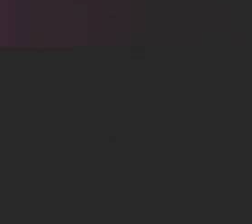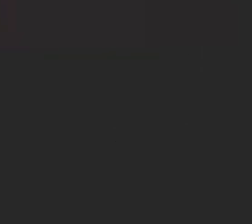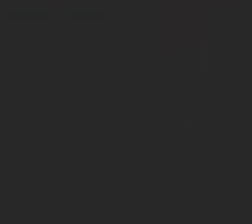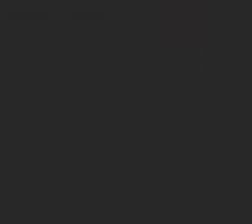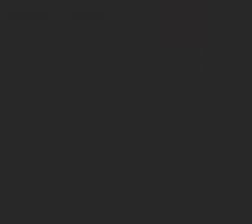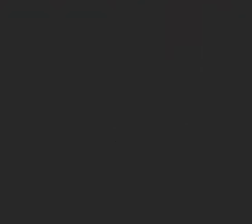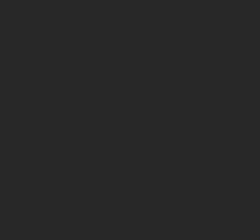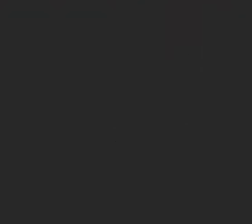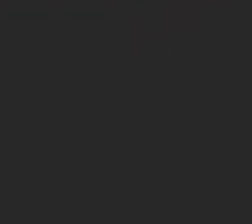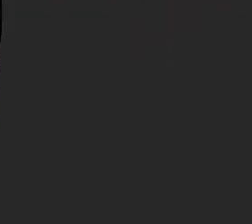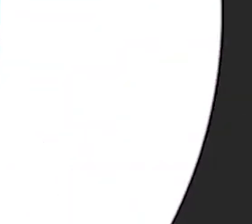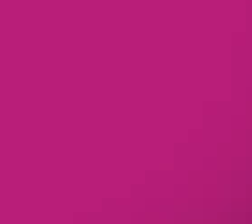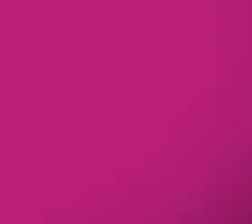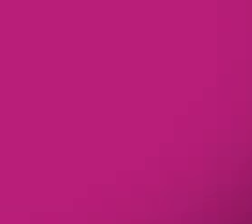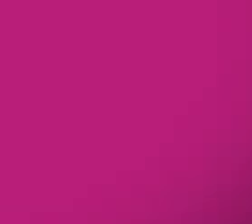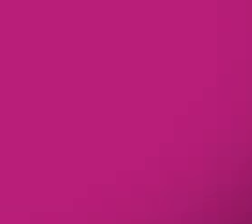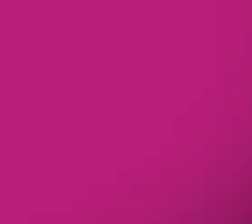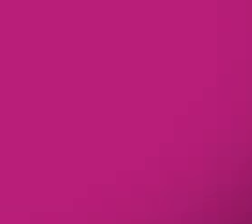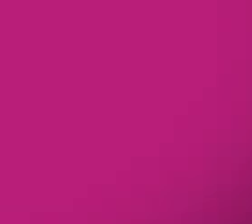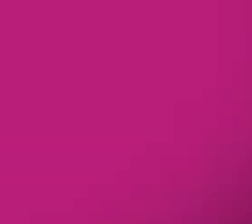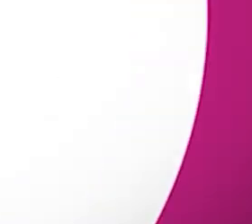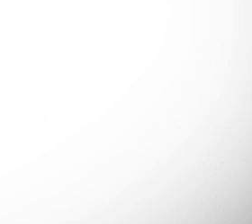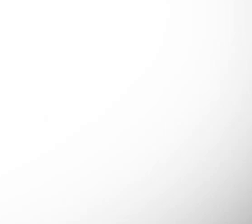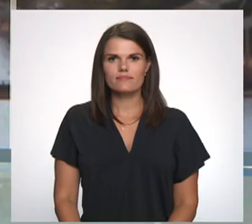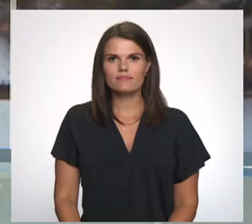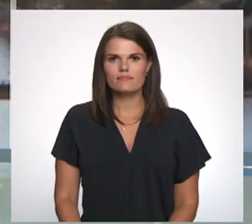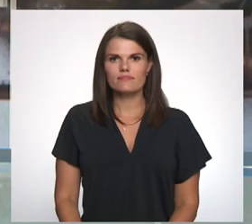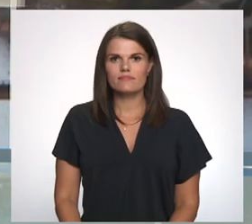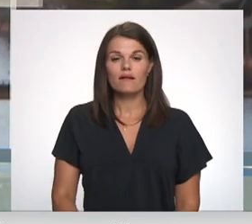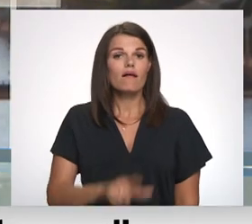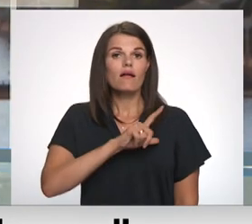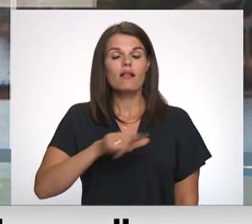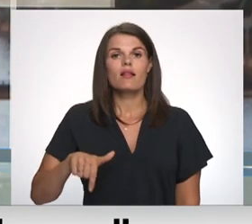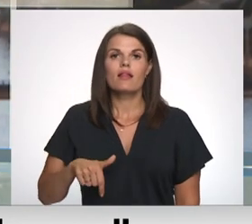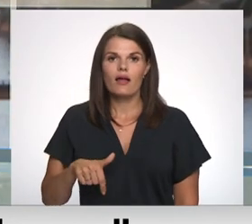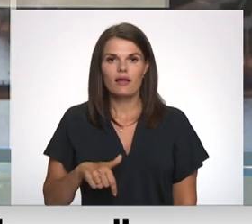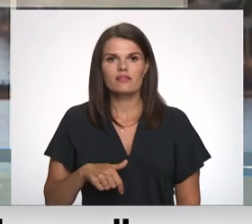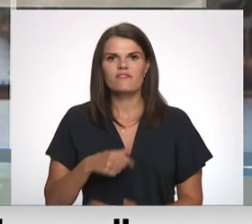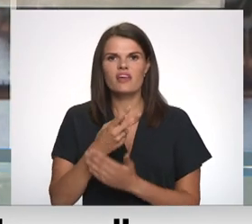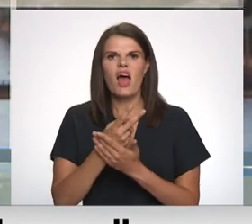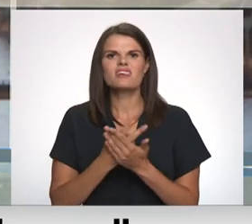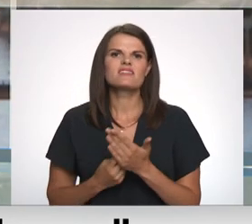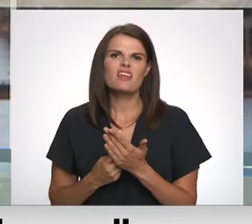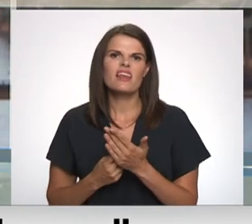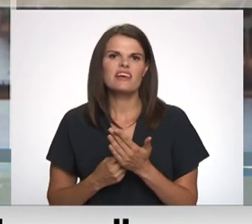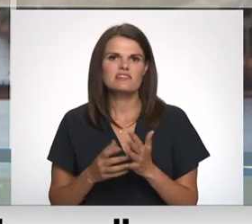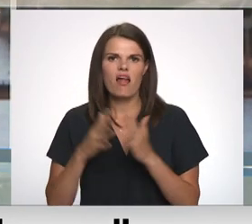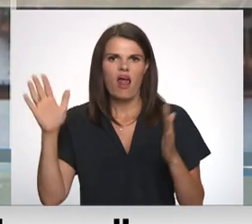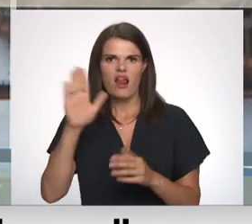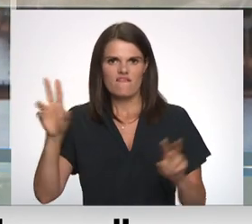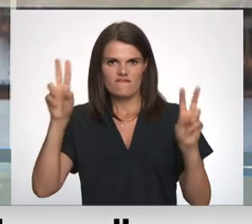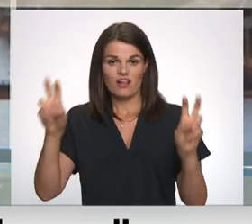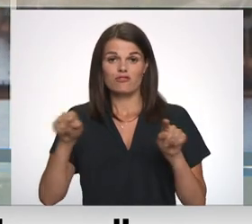Re, visi ēters ir te! Latvija slīceju lielu valsts. Šādi par